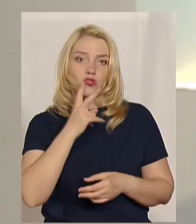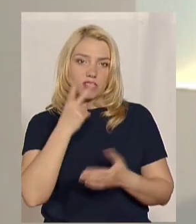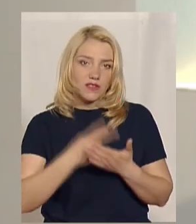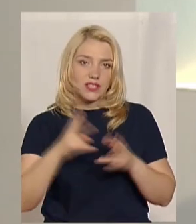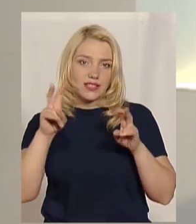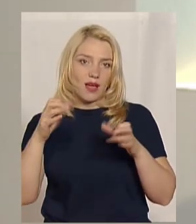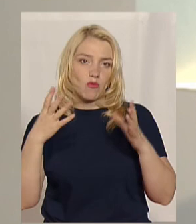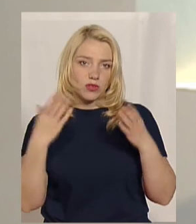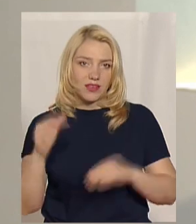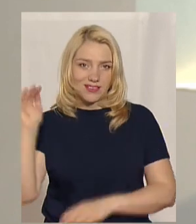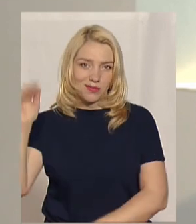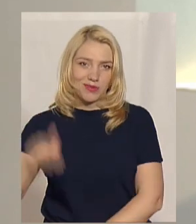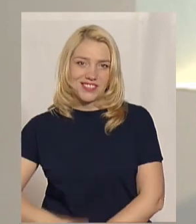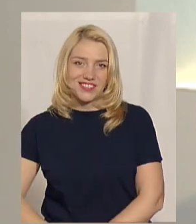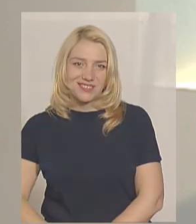у темі дня.